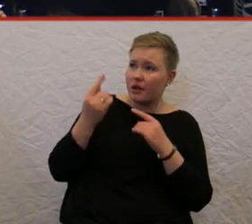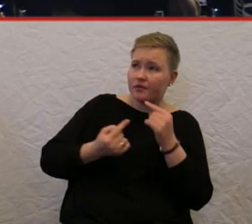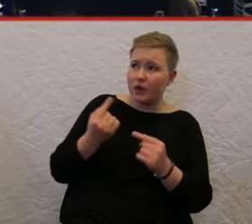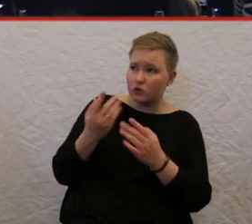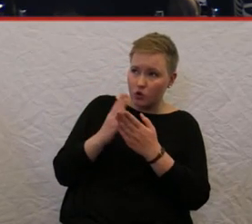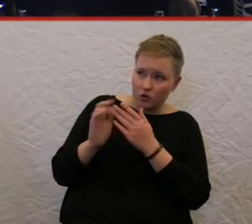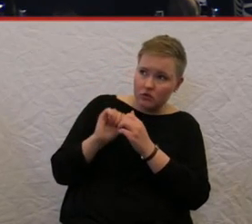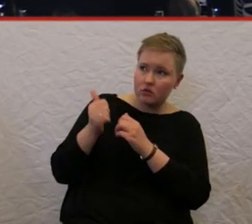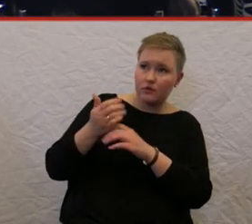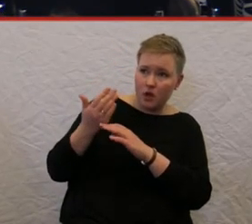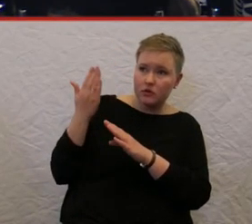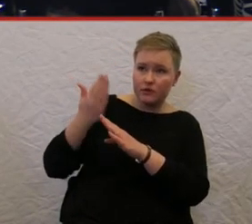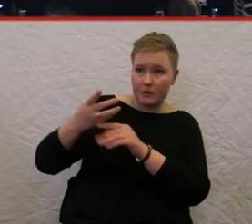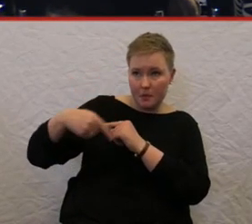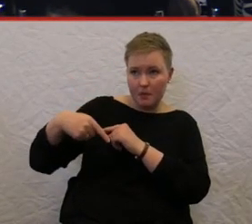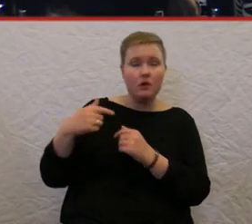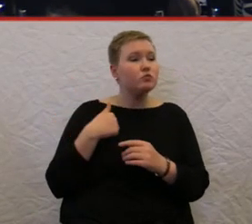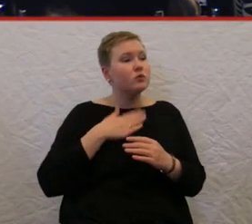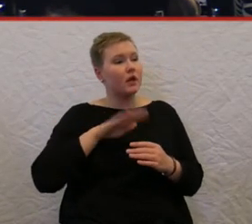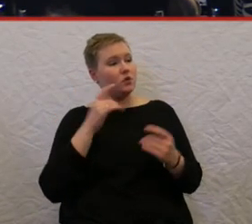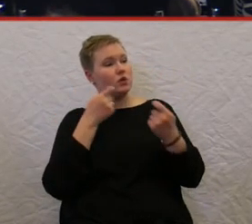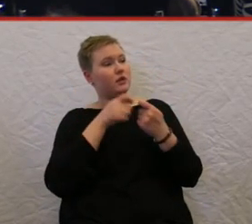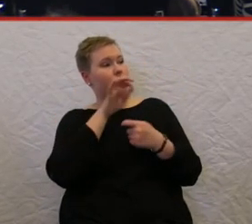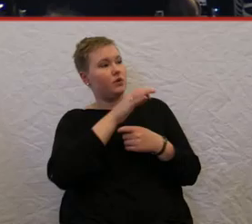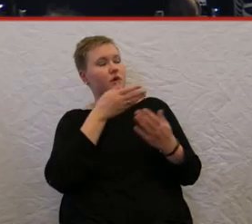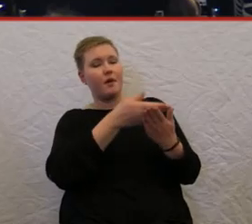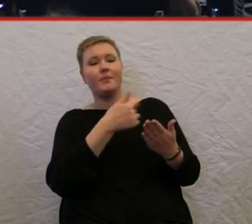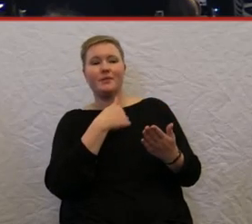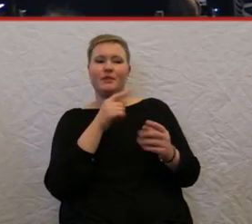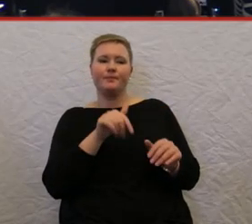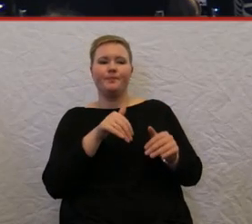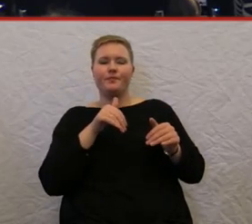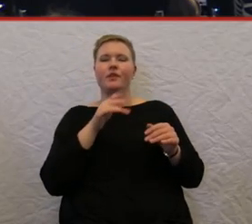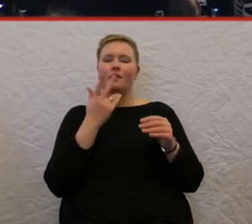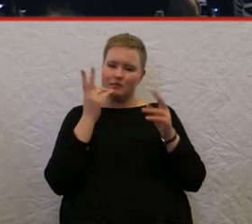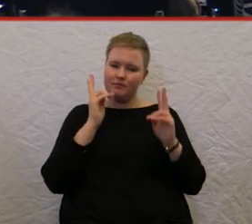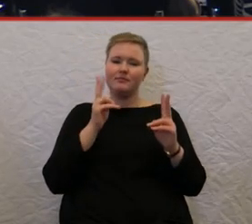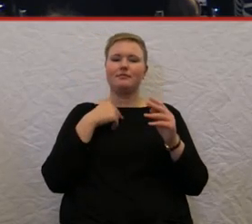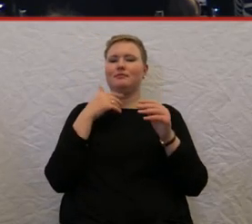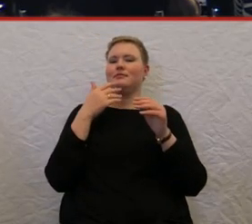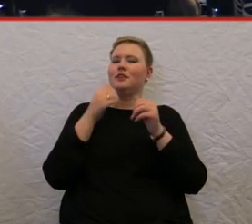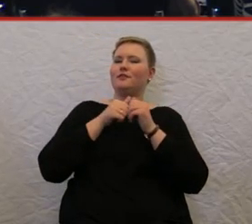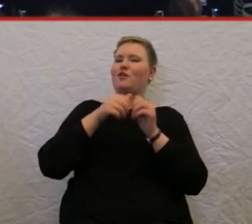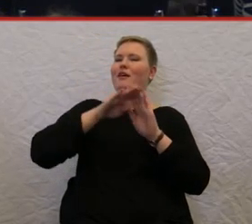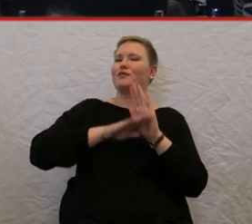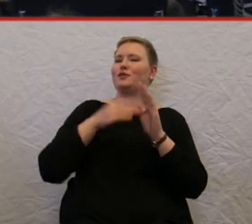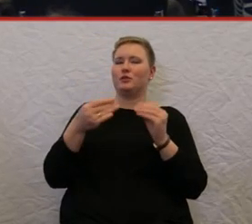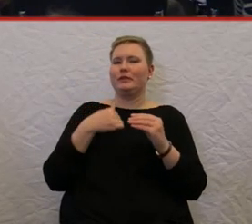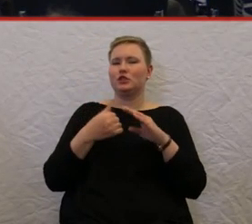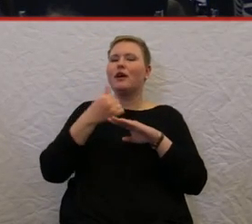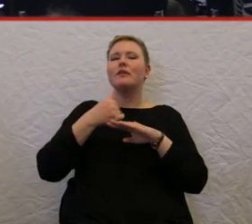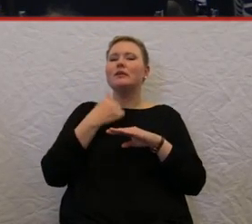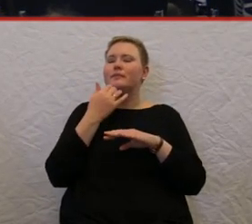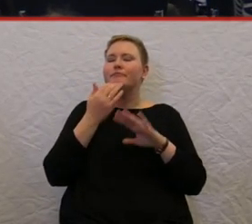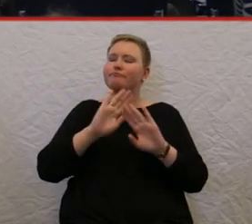Kontakt her, da bin ich jetzt auch nicht hier für, ich halte mich da in die Etikette, der sagt Ihnen da gerne, der gibt Ihnen gerne detailliertere Informationen,